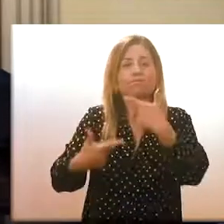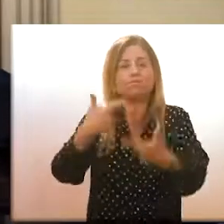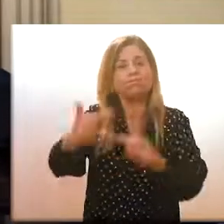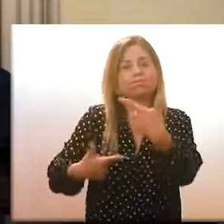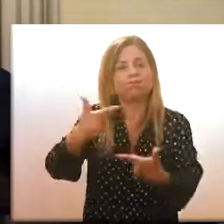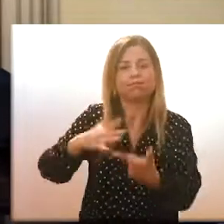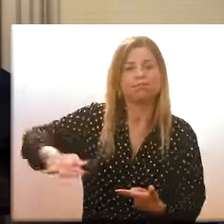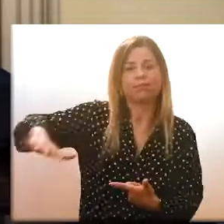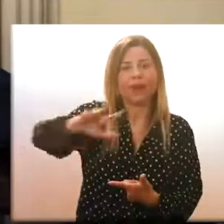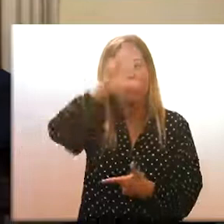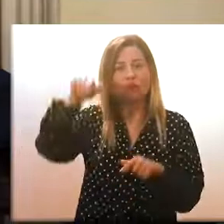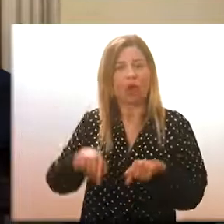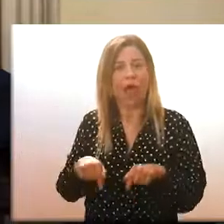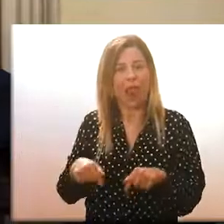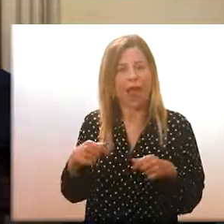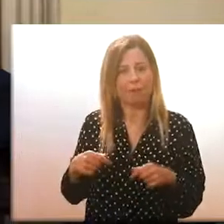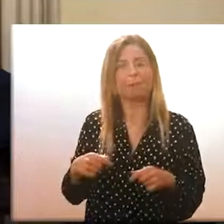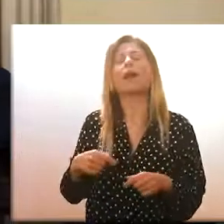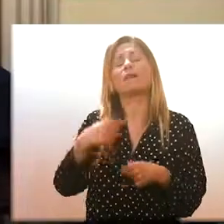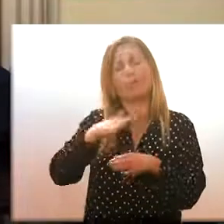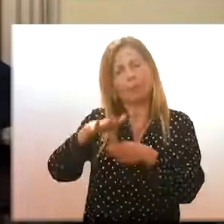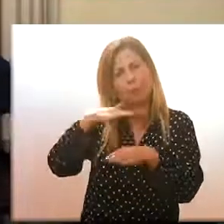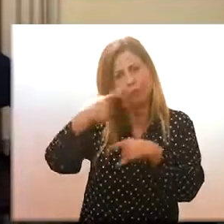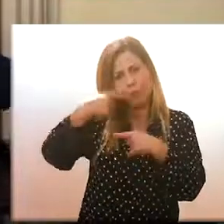contribuire e vi darò aggiornamenti più tardi.